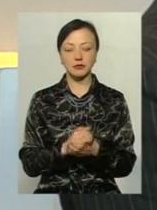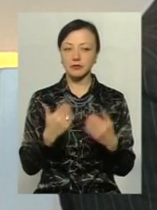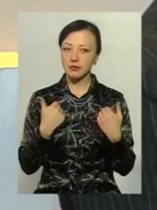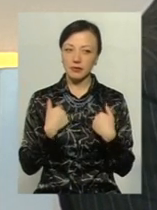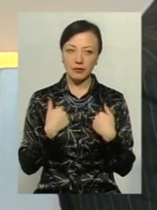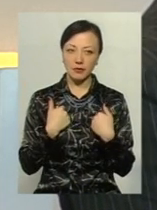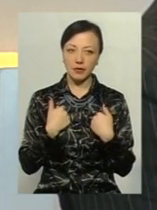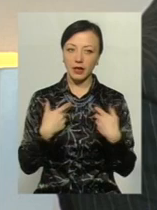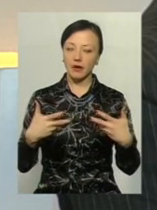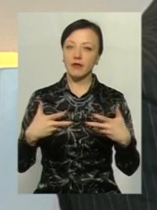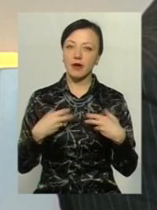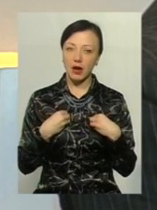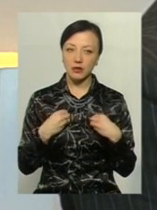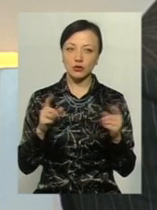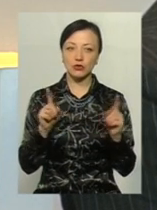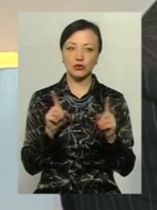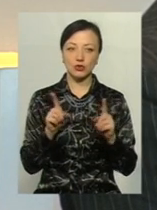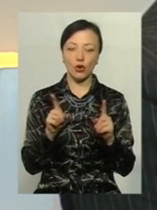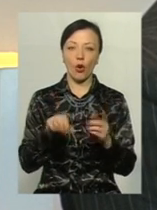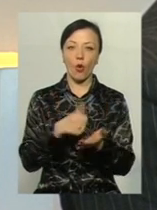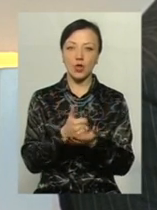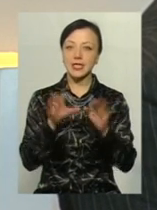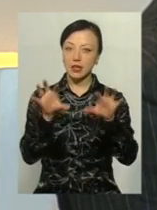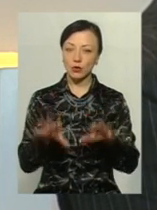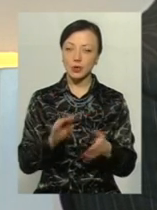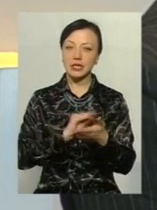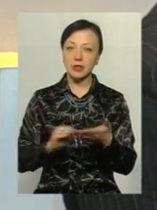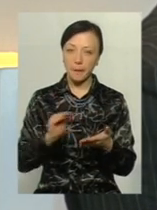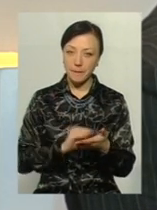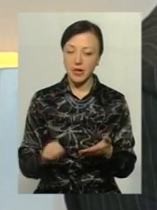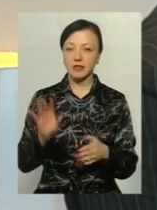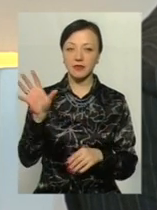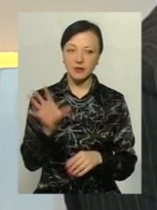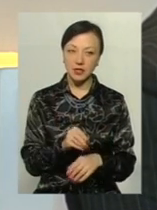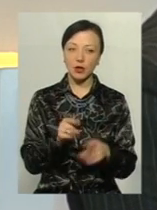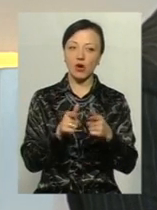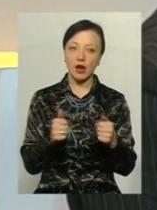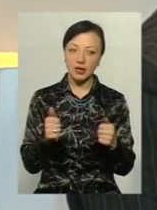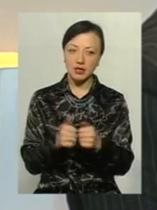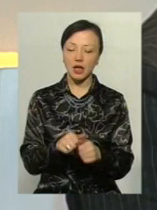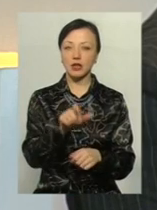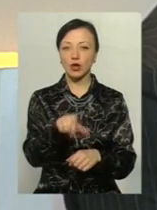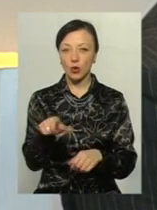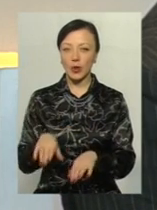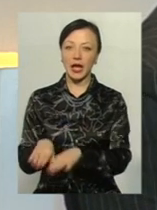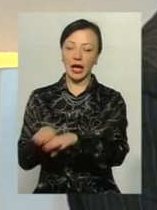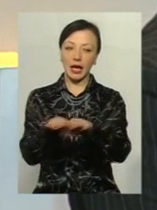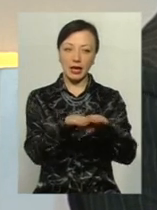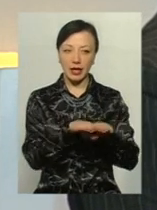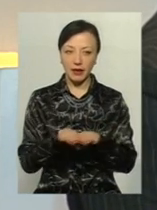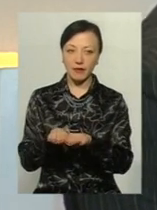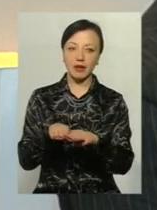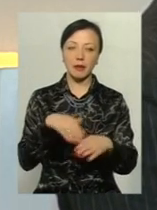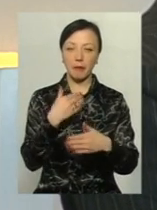вразило то, що в Конституції прописано, що всі організації, люди рівні перед законом, що в нас